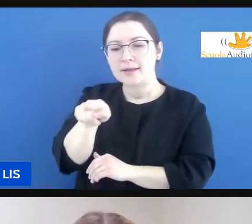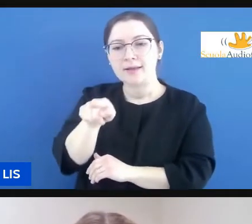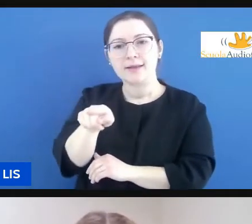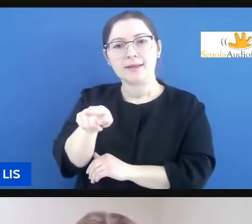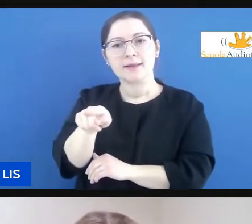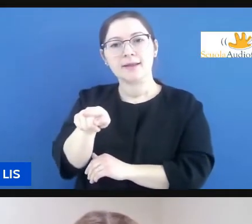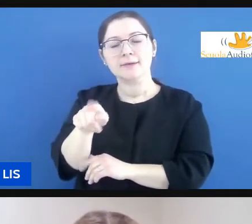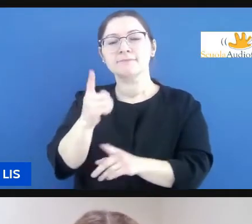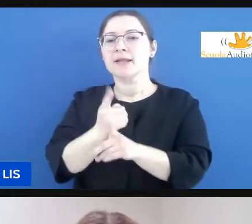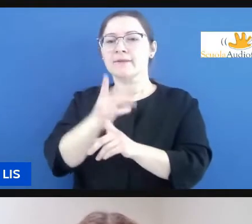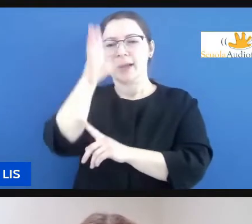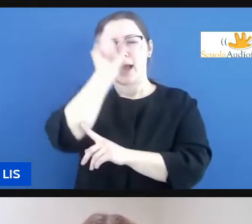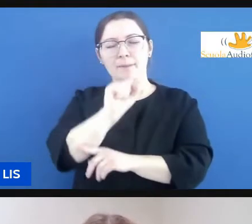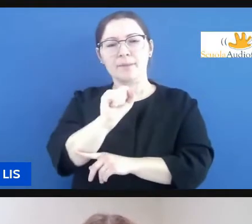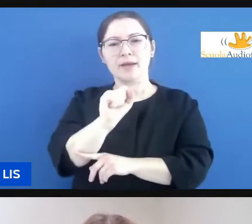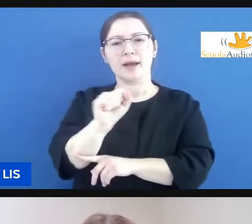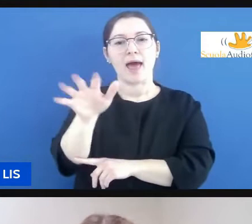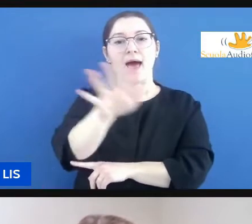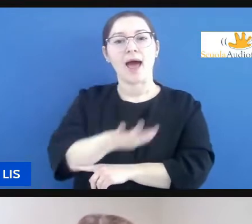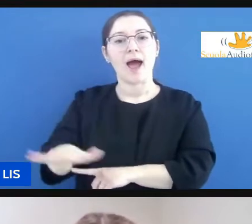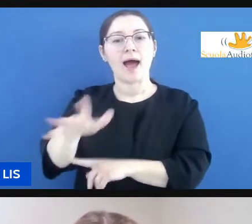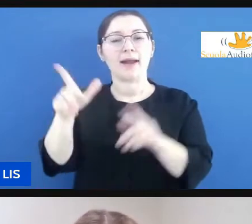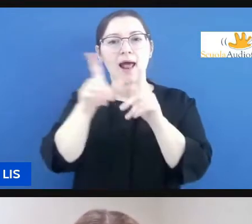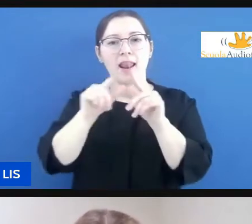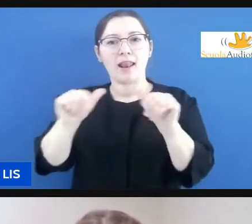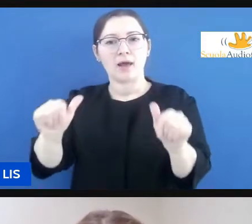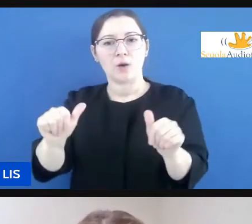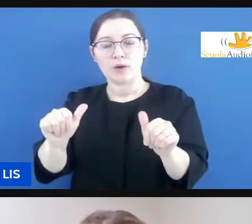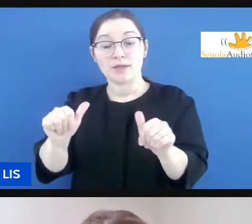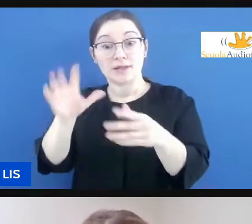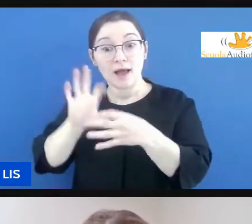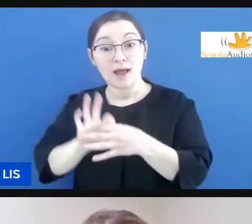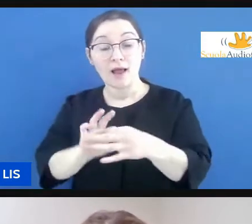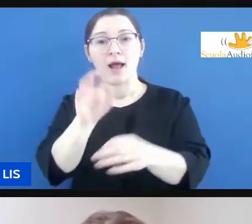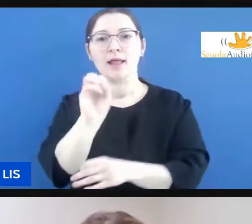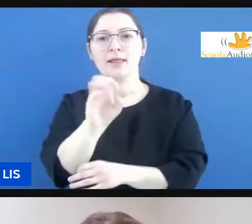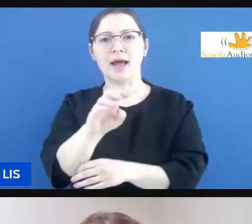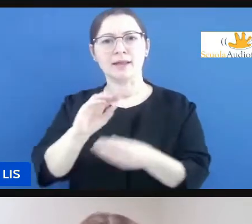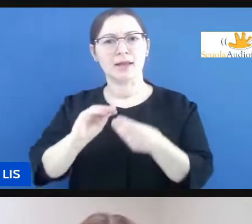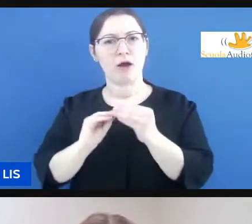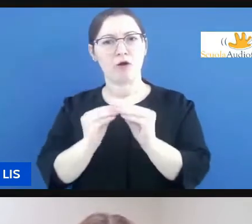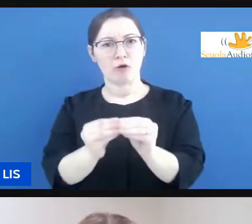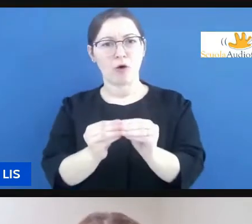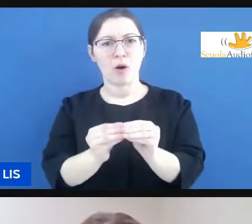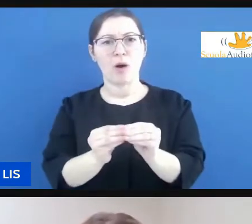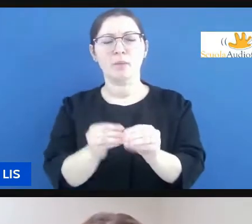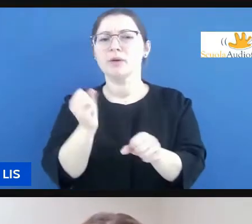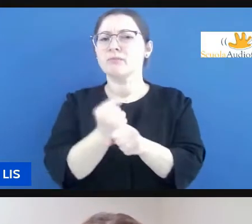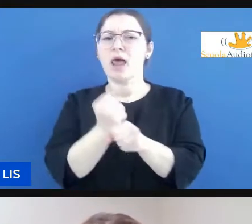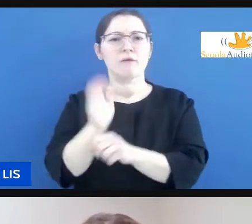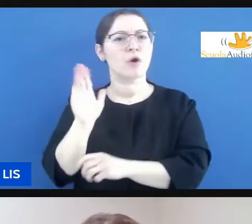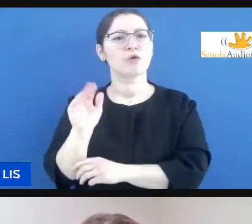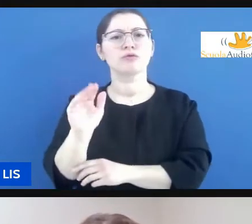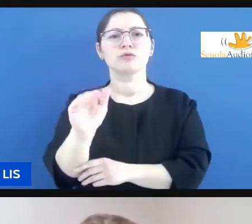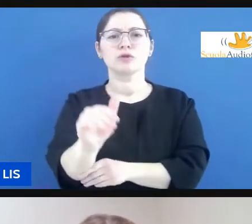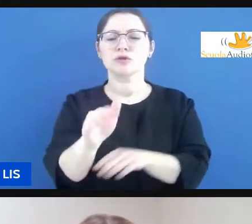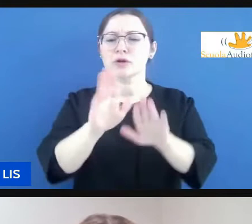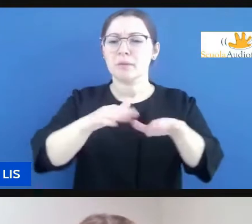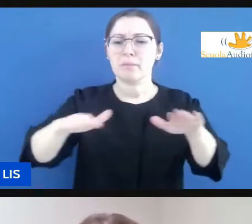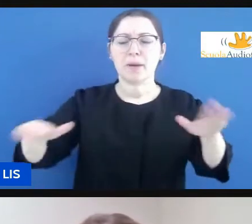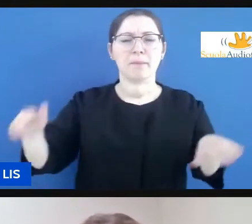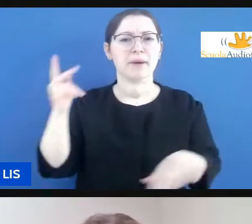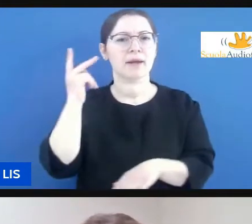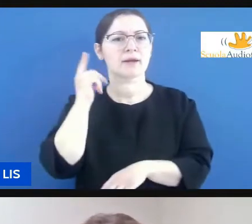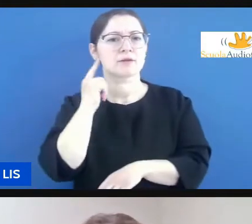la dimensione linguistica nel lavoro didattico quotidiano con i bambini e i ragazzi sordi con un